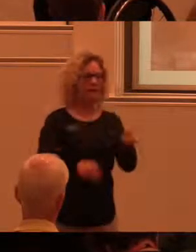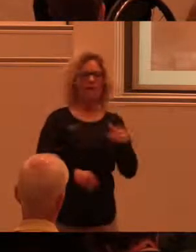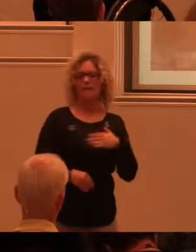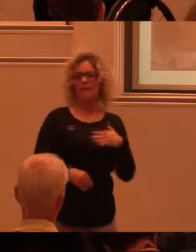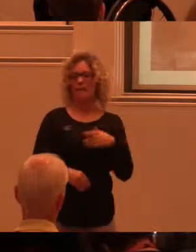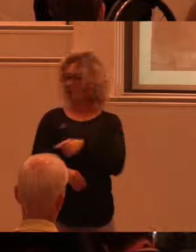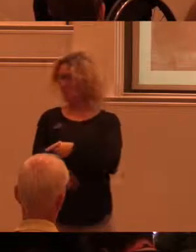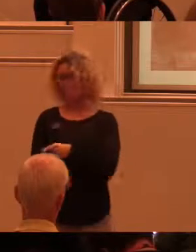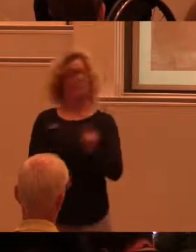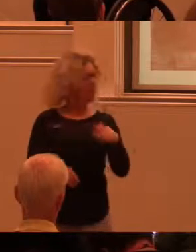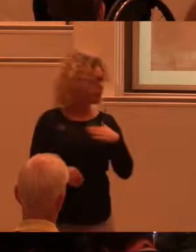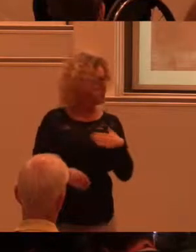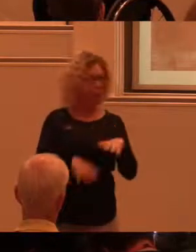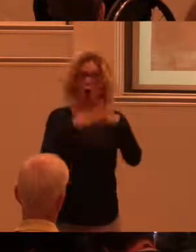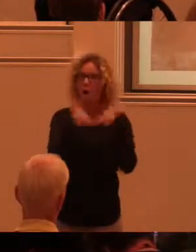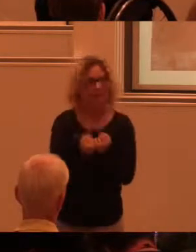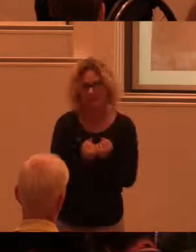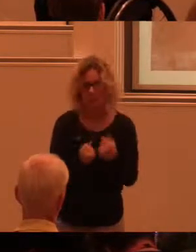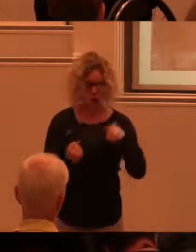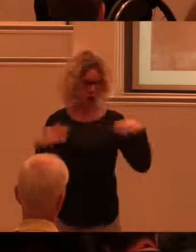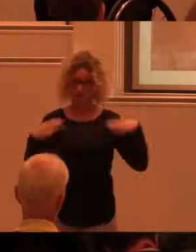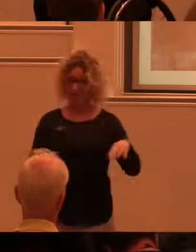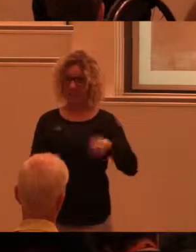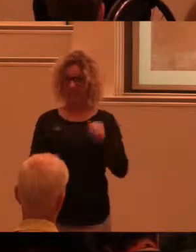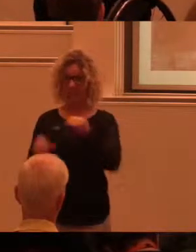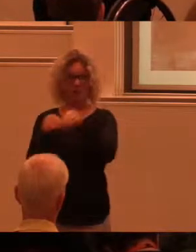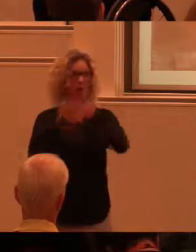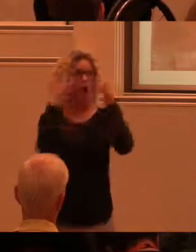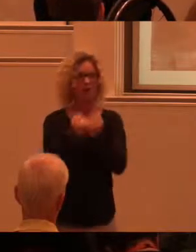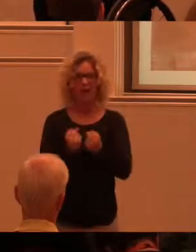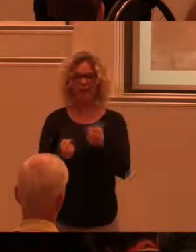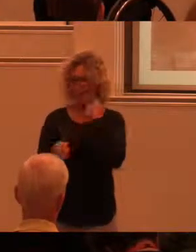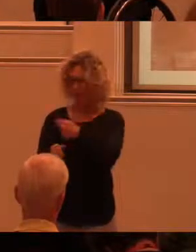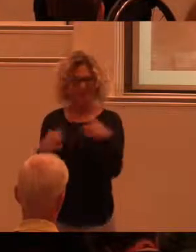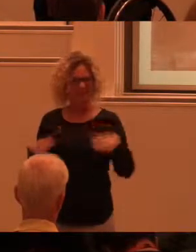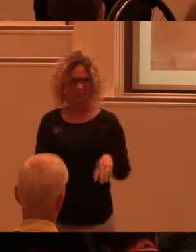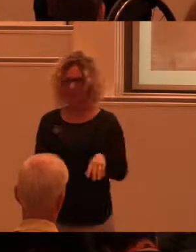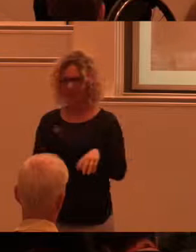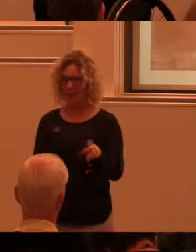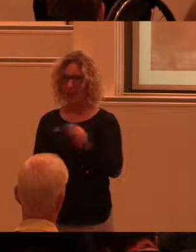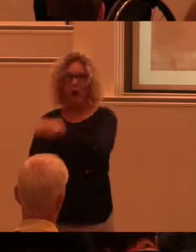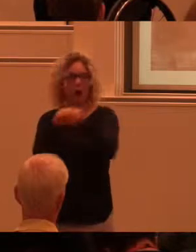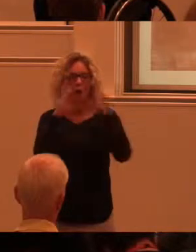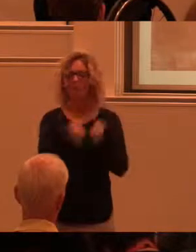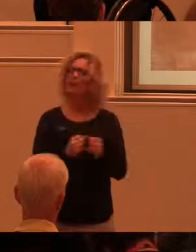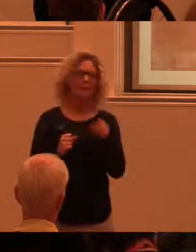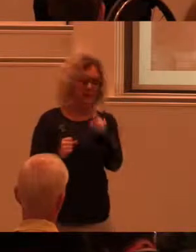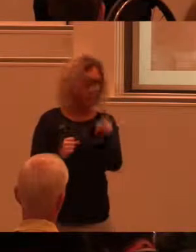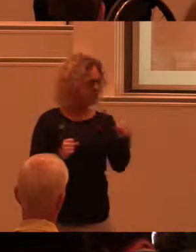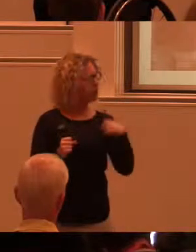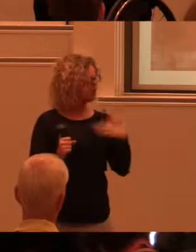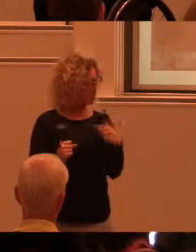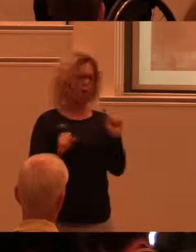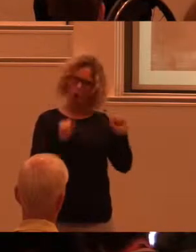vill. Inte allt. Jag vill inte vara delaktig i allt. Det tror inte någon vill. Men jag vill kunna vara delaktig i det jag vill.